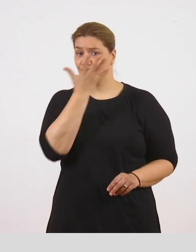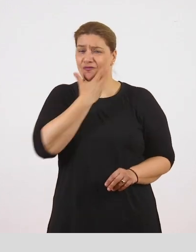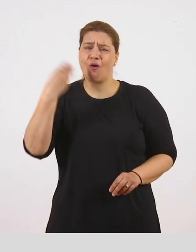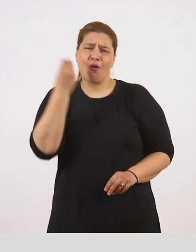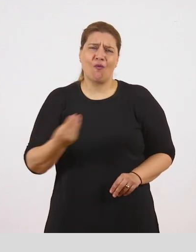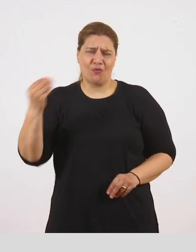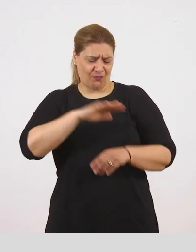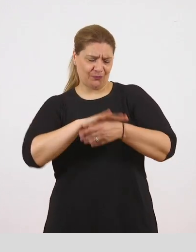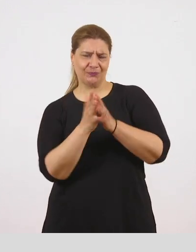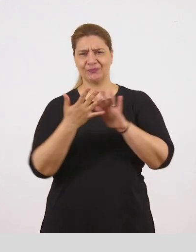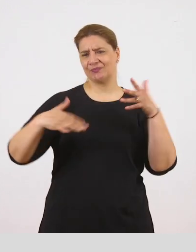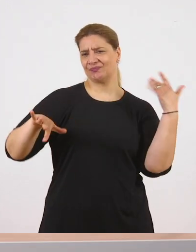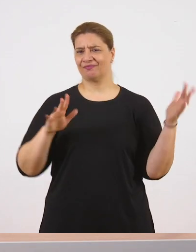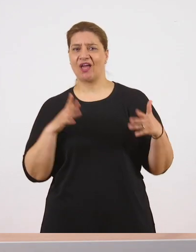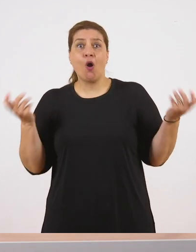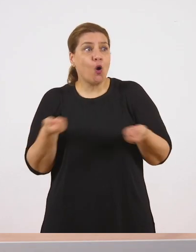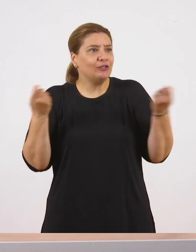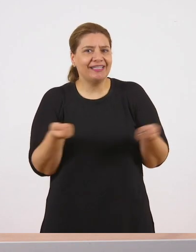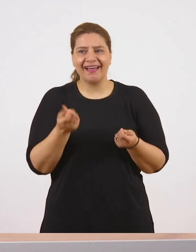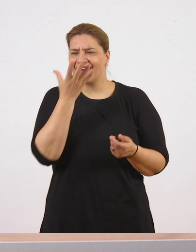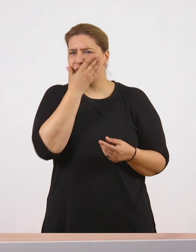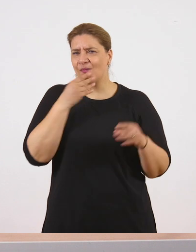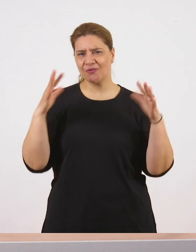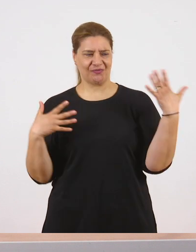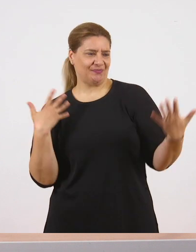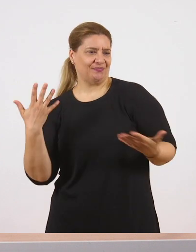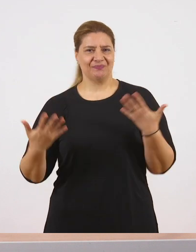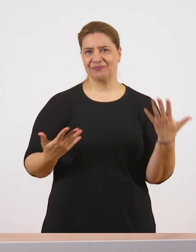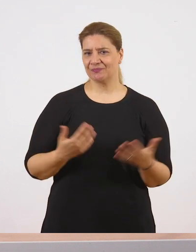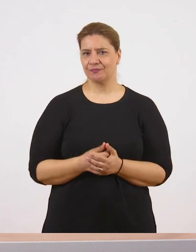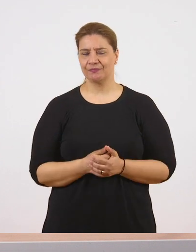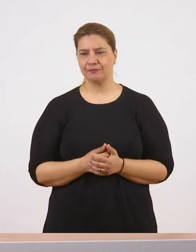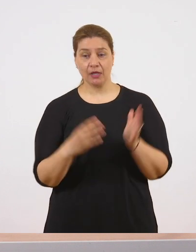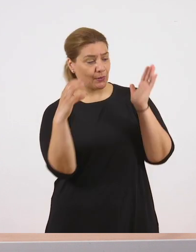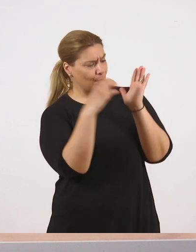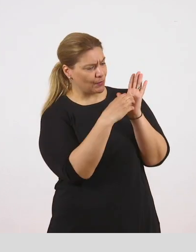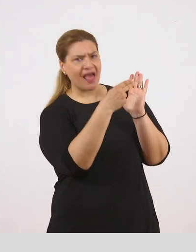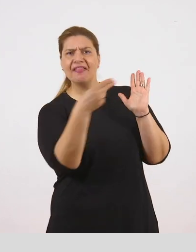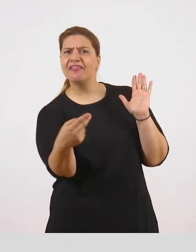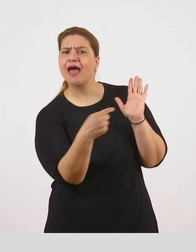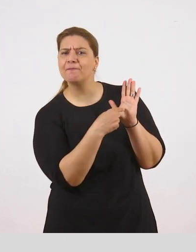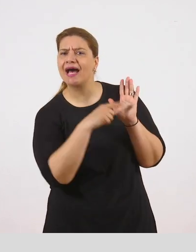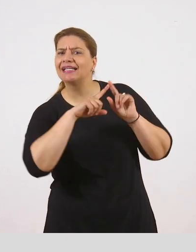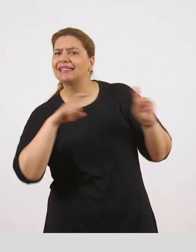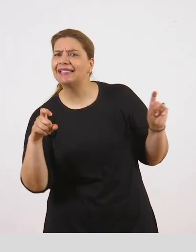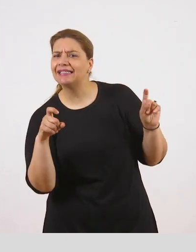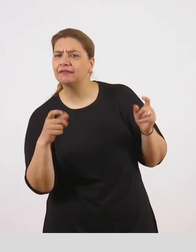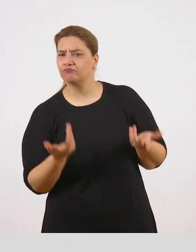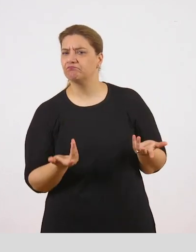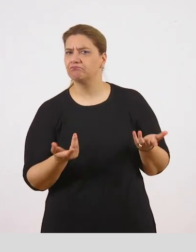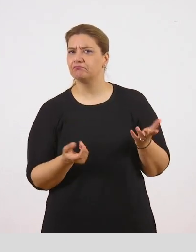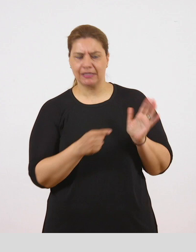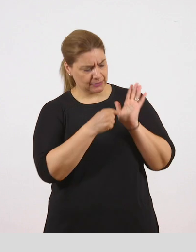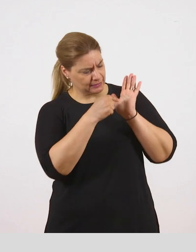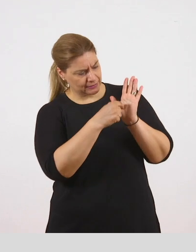,τι έκανε, το έκανε με χάρη. Ποιο είναι το θέμα αυτής της παραγράφου. Τι προσπαθεί η